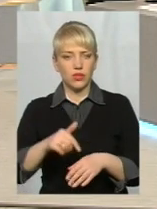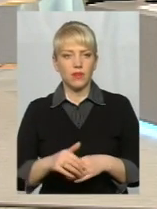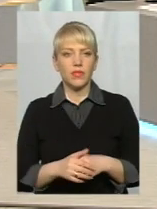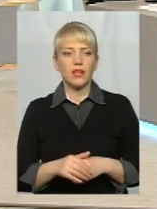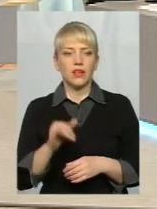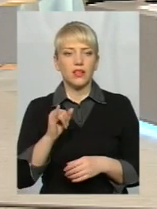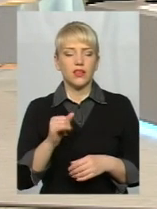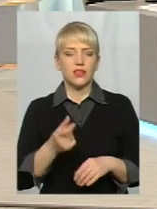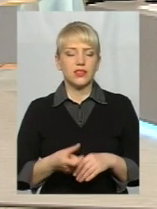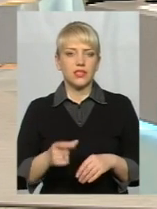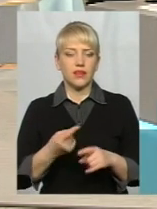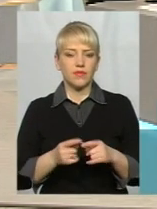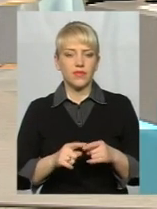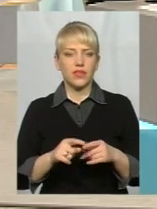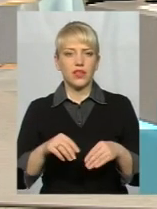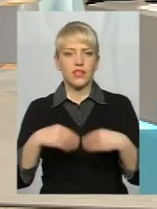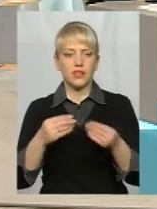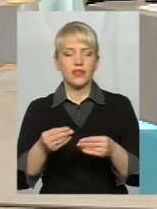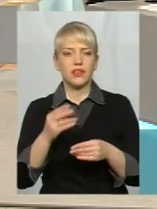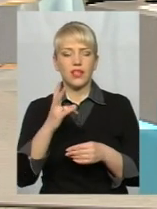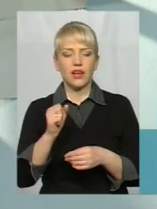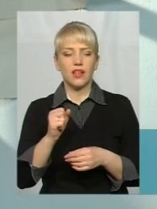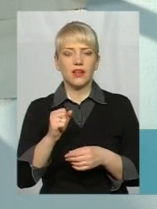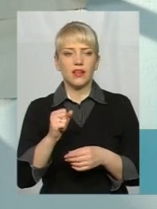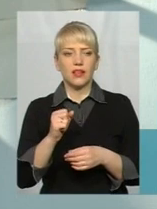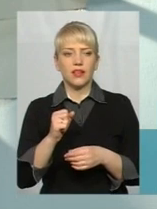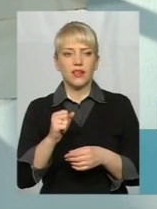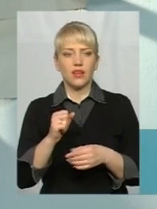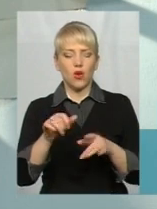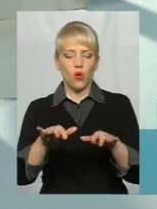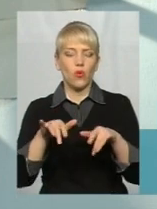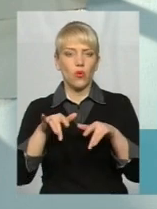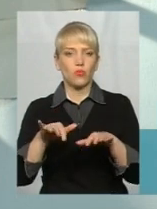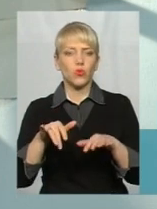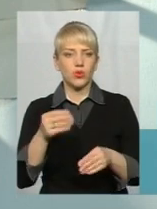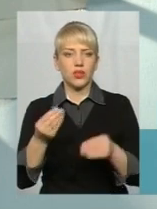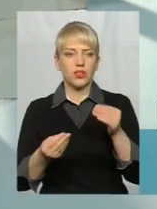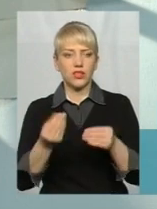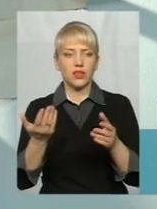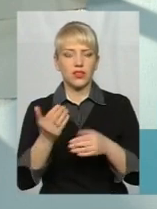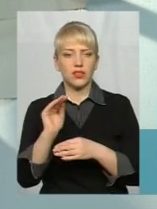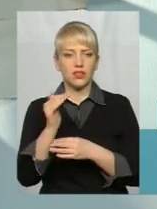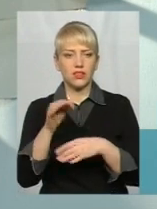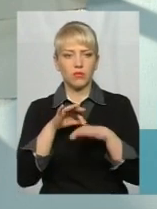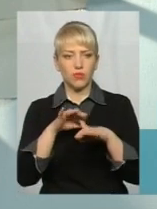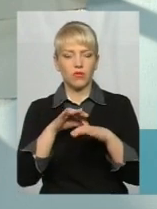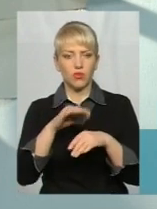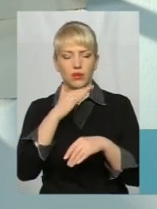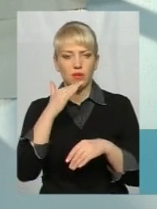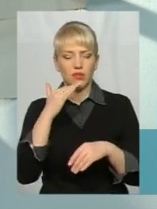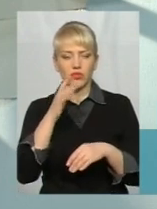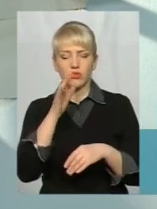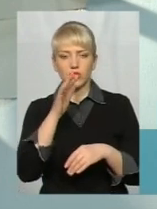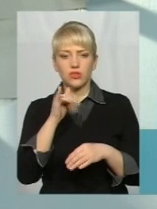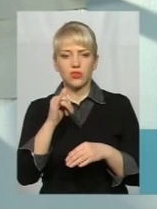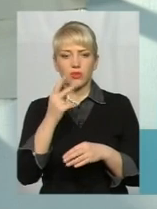дуже часто це накладається на таку і реальність, тобто на комп'ютерні ігри, в яких дитина проводила багато часу і вона